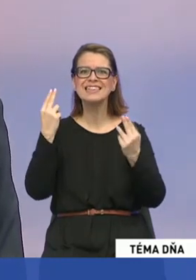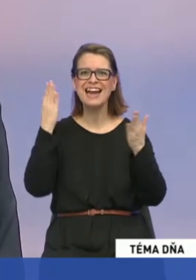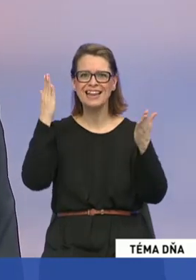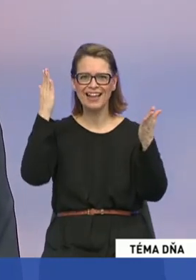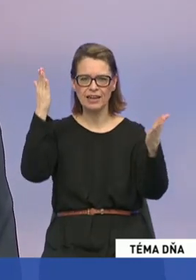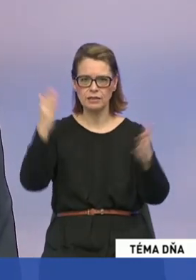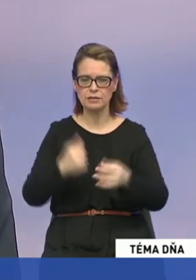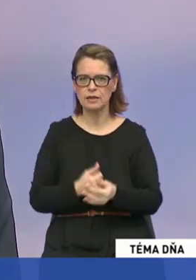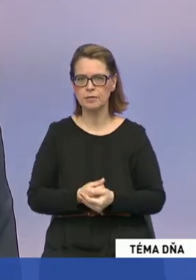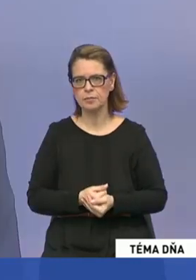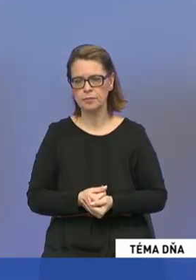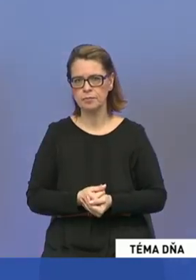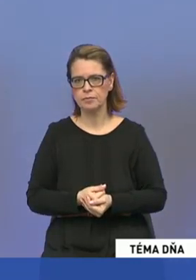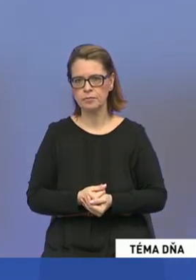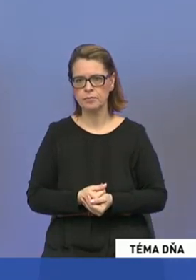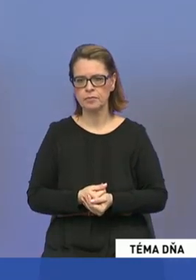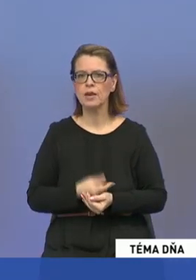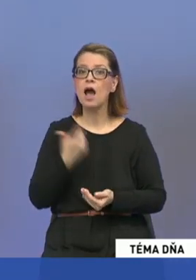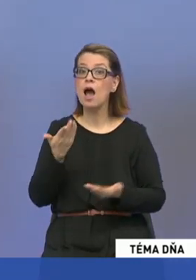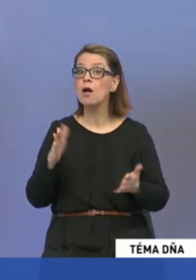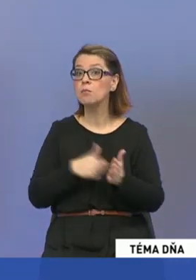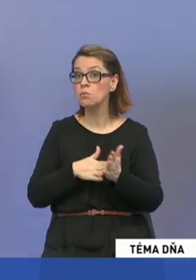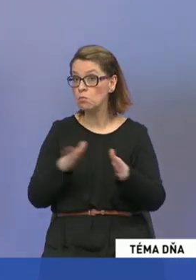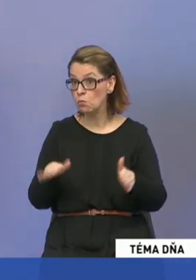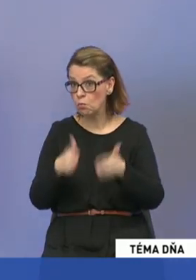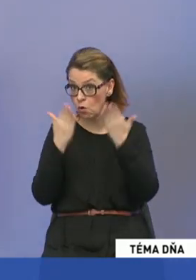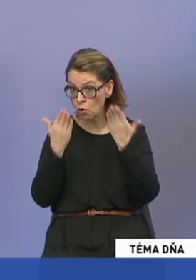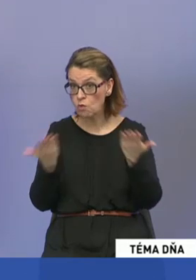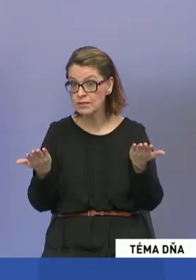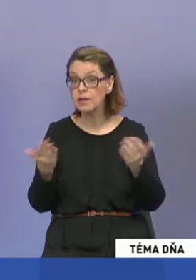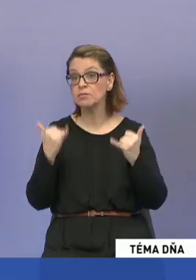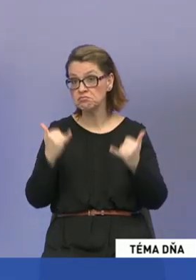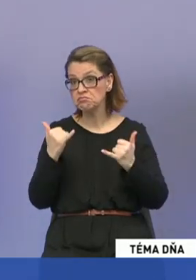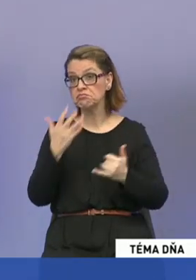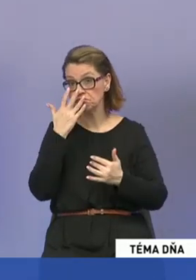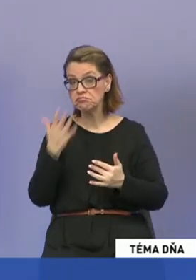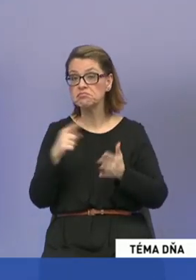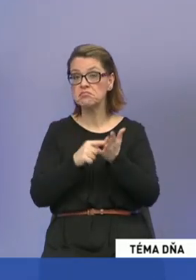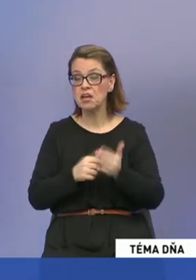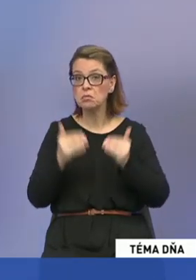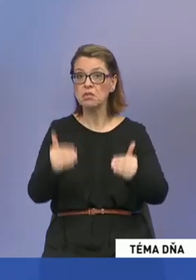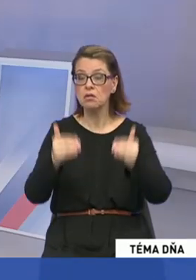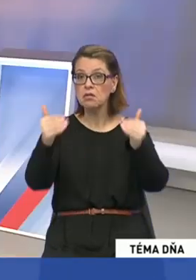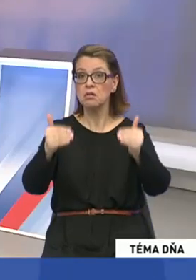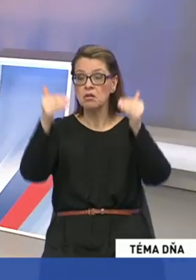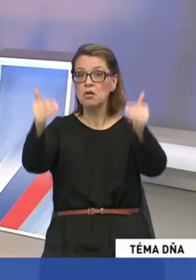prípade slovenských elektrárník. A tie mochovce, tak ako to naozaj na teraz vyzerá, tie termíny sa stále odsúvajú. Máme tam už 13-tykrát